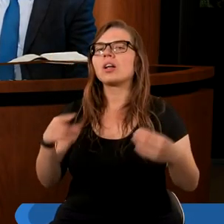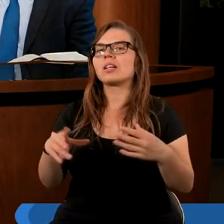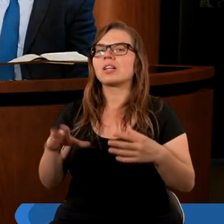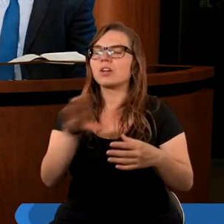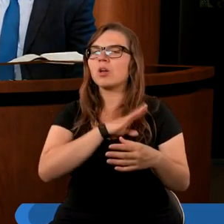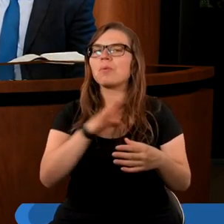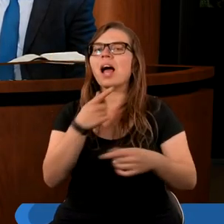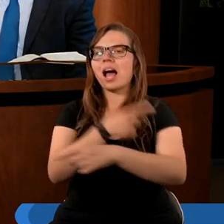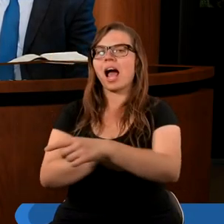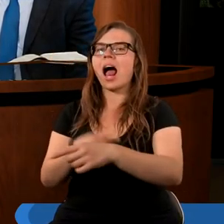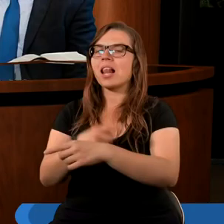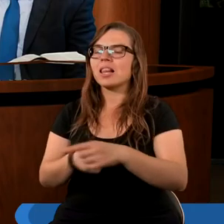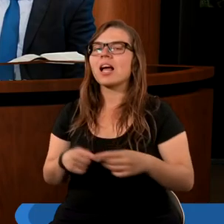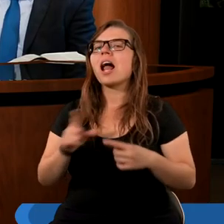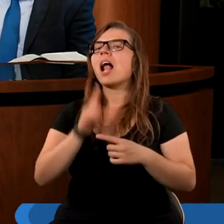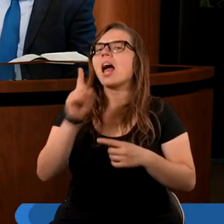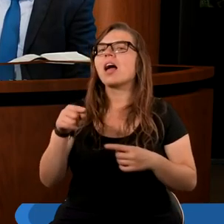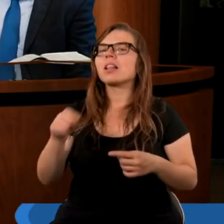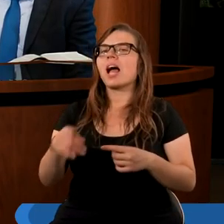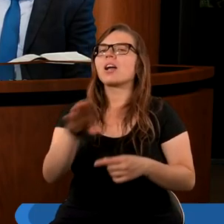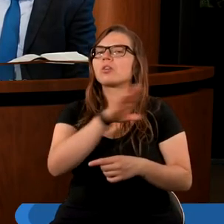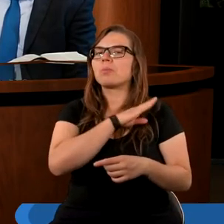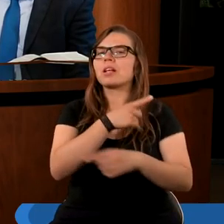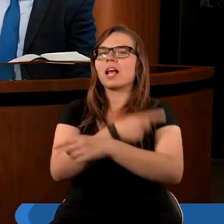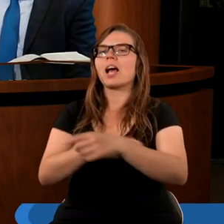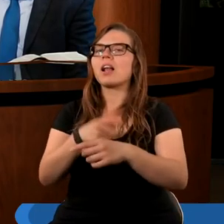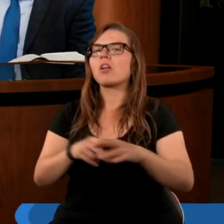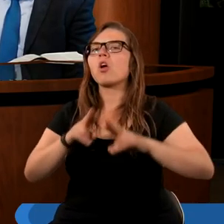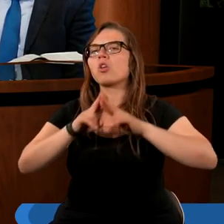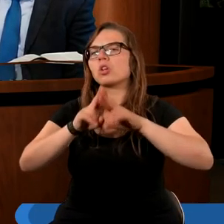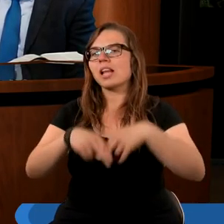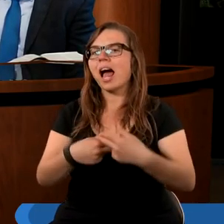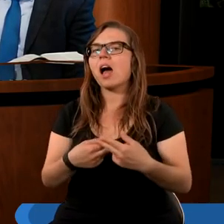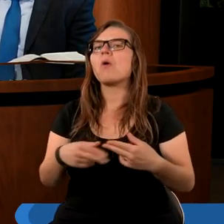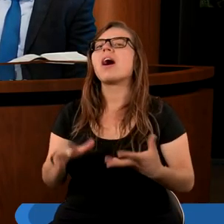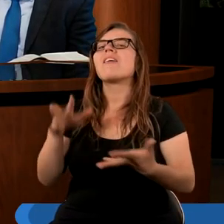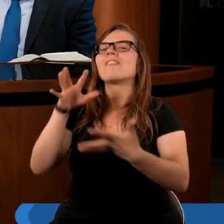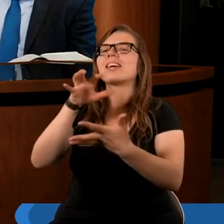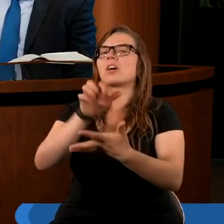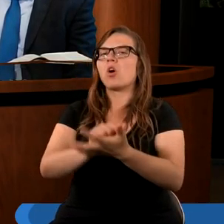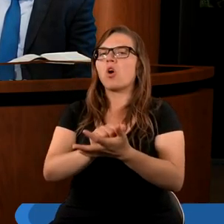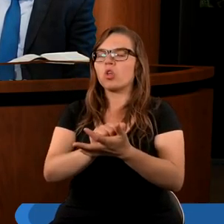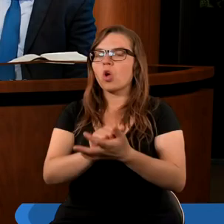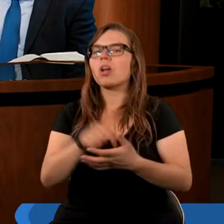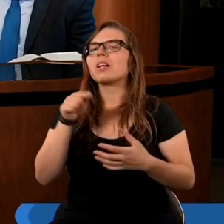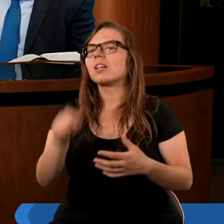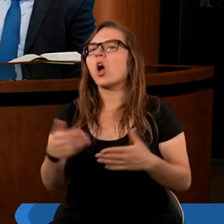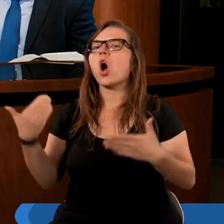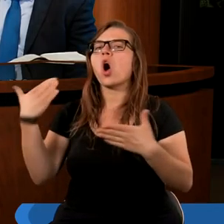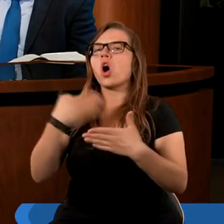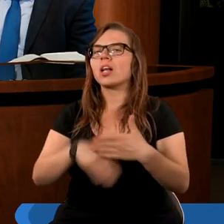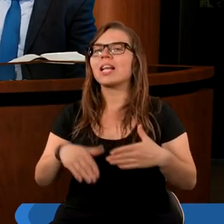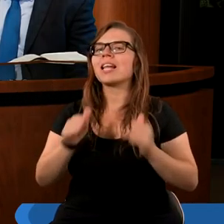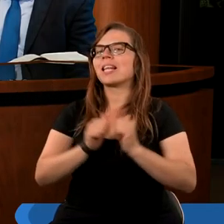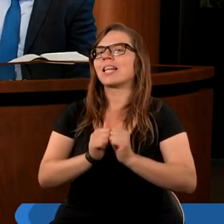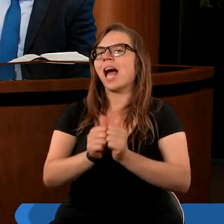śmiertelną ranę, lecz ta śmiertelna rana została wygojona. I ostatnie